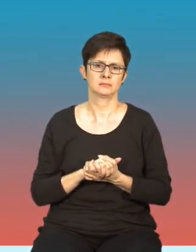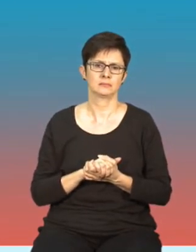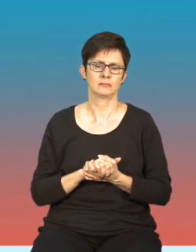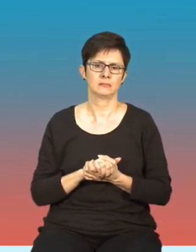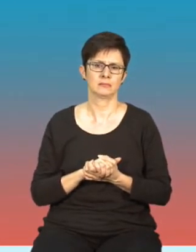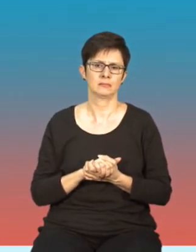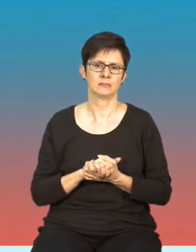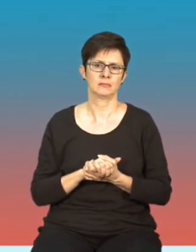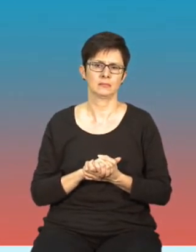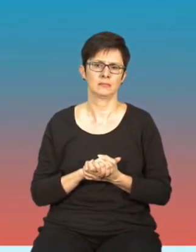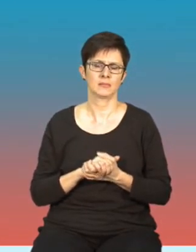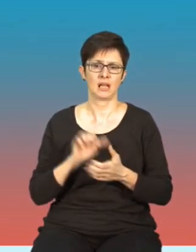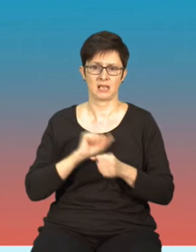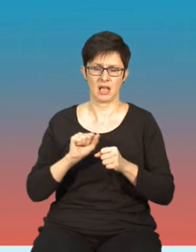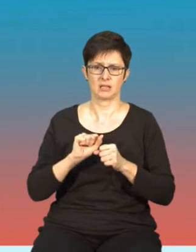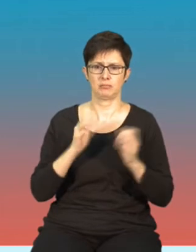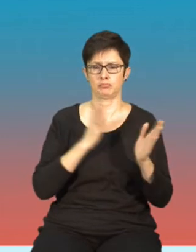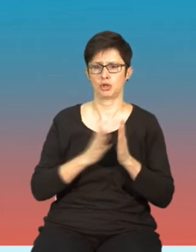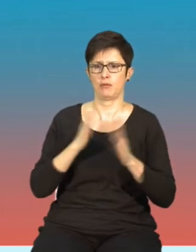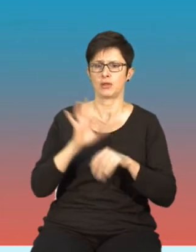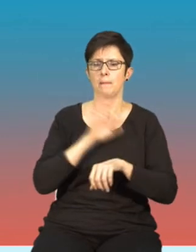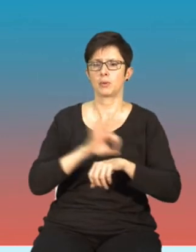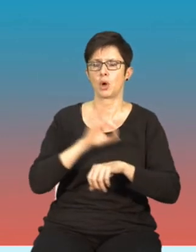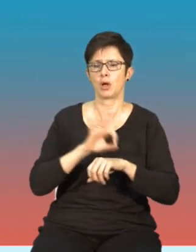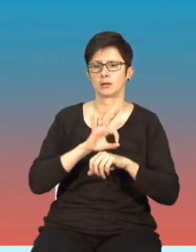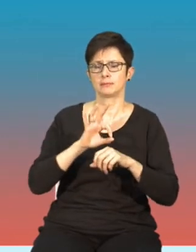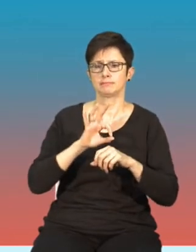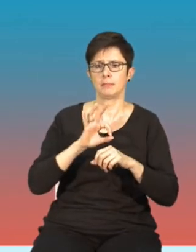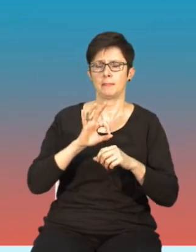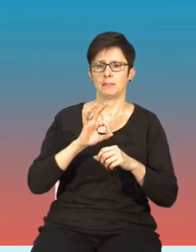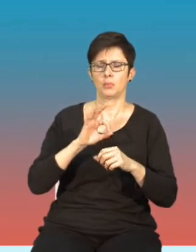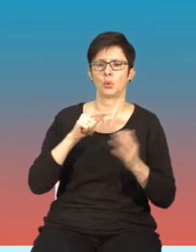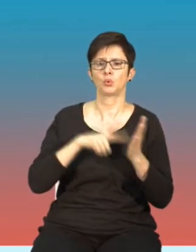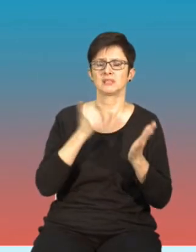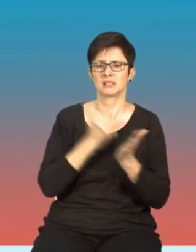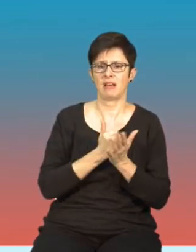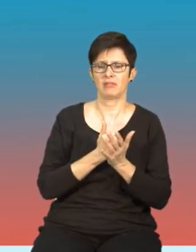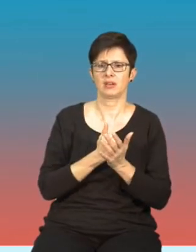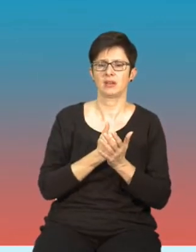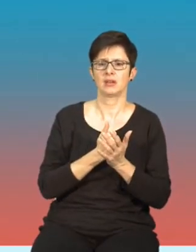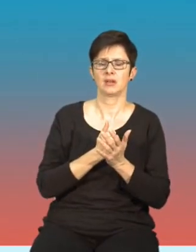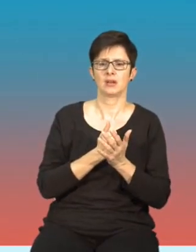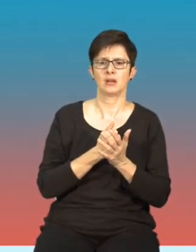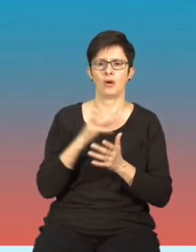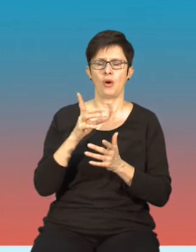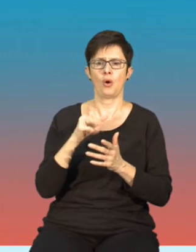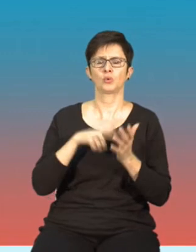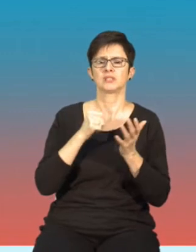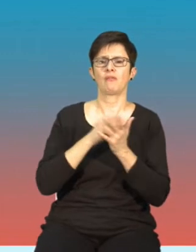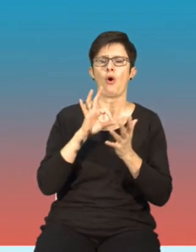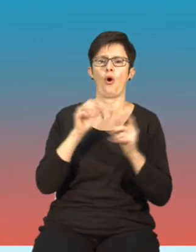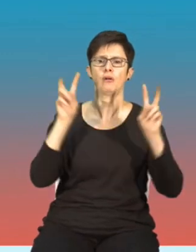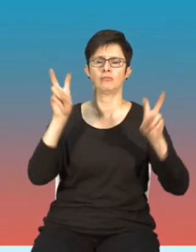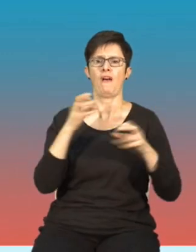Jest projekt ustawy prezentowany przez Ministerstwo Sprawiedliwości tak zwanej ustawy o wolności słowa.